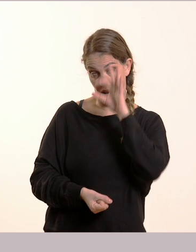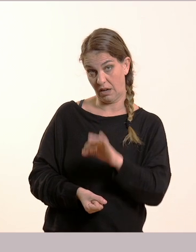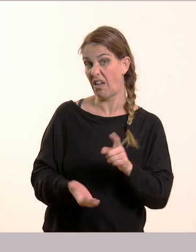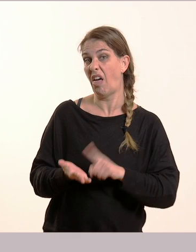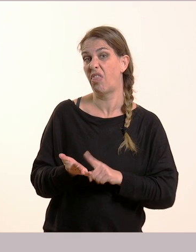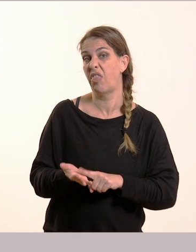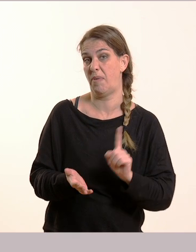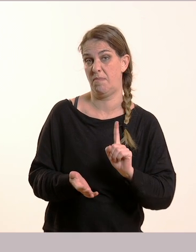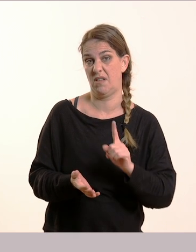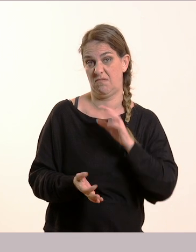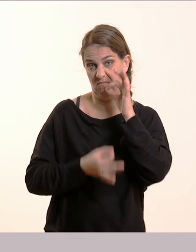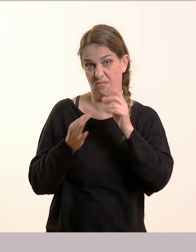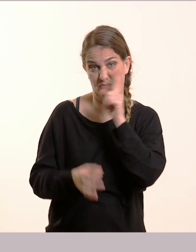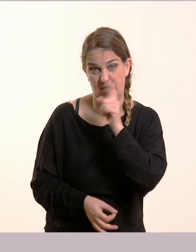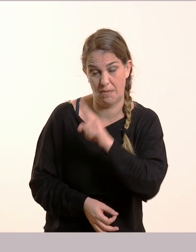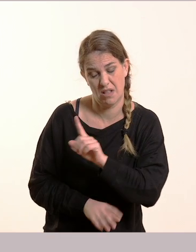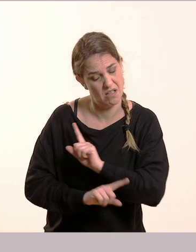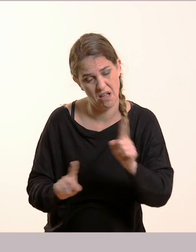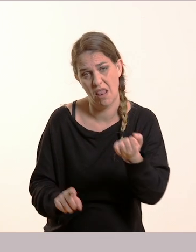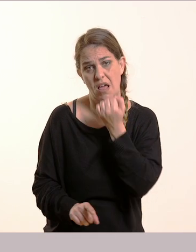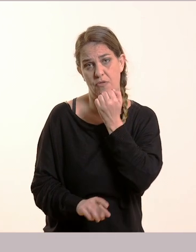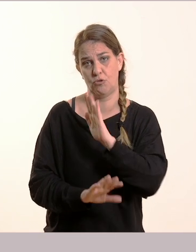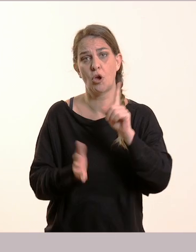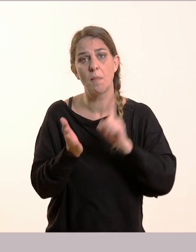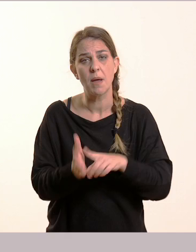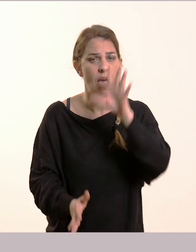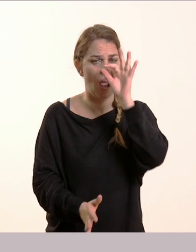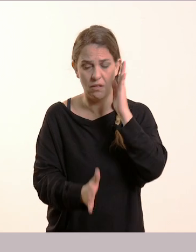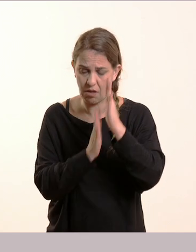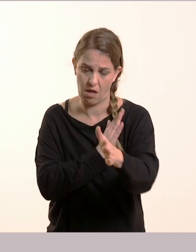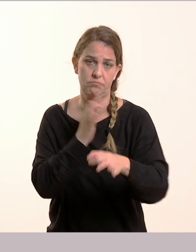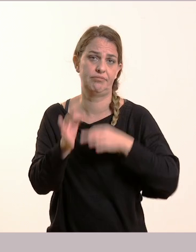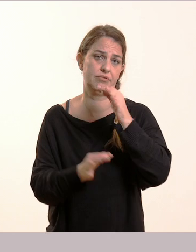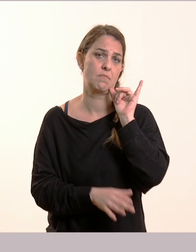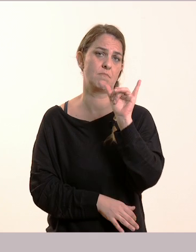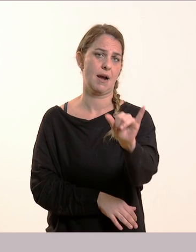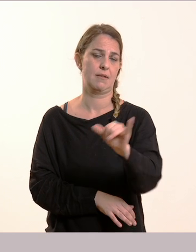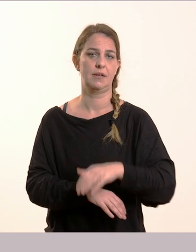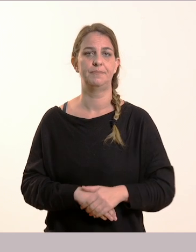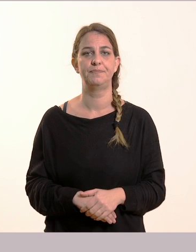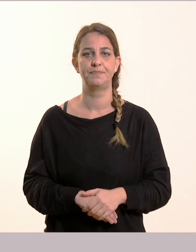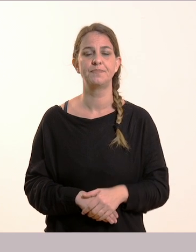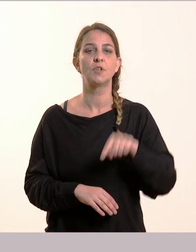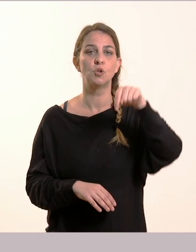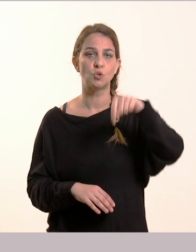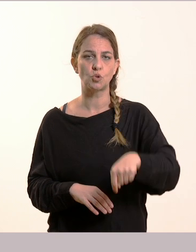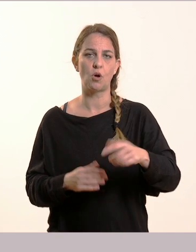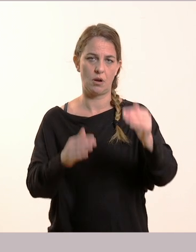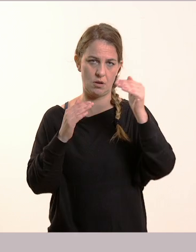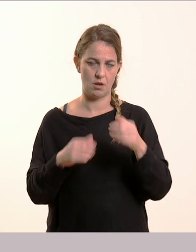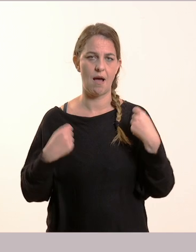Λέμε πάντα την αλήθεια. Εντάξει. Για να συνεχίσουμε τώρα στην άσκηση 4.